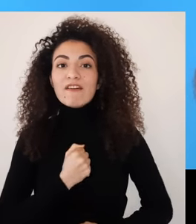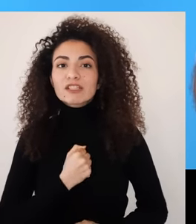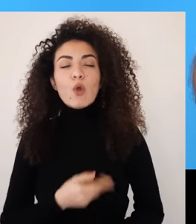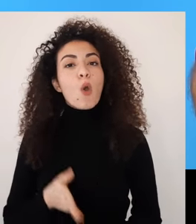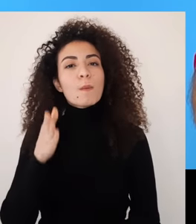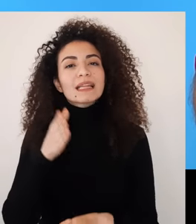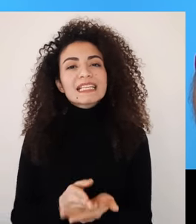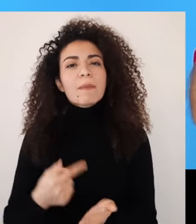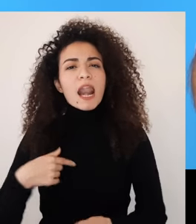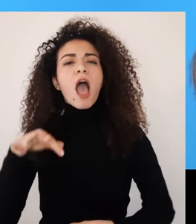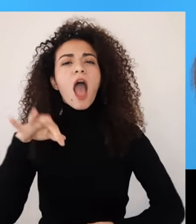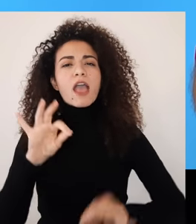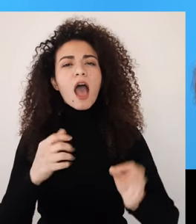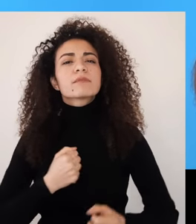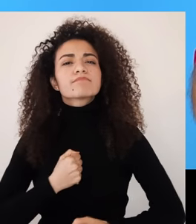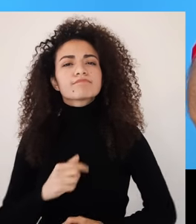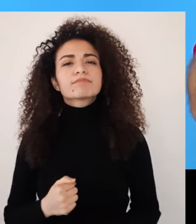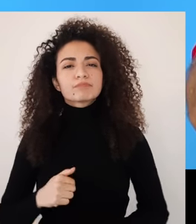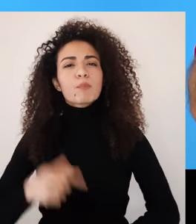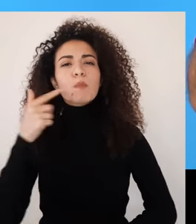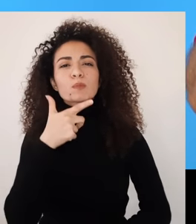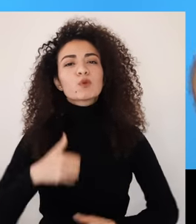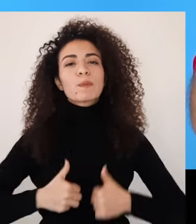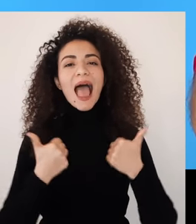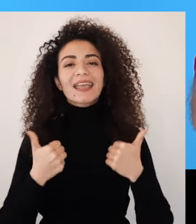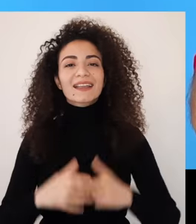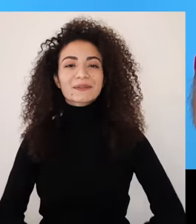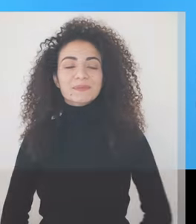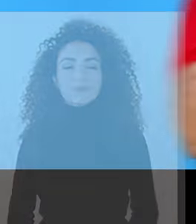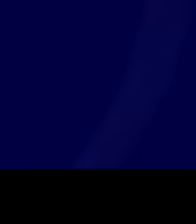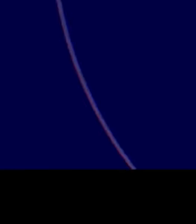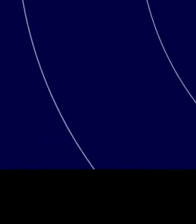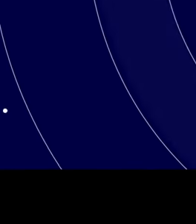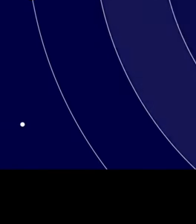وتلتزن بالخيارات اللي بتزيد من مستوى شعورك بالرضى بالحياة